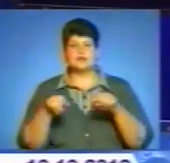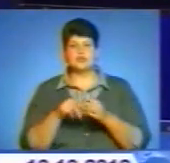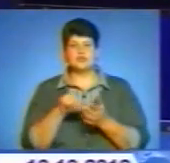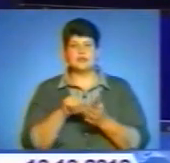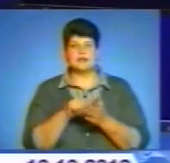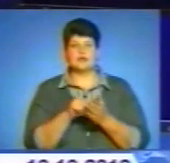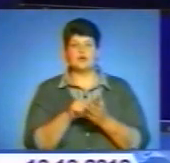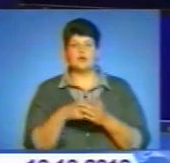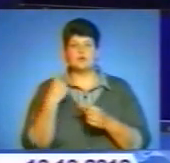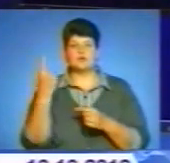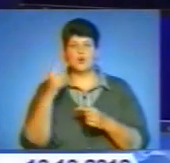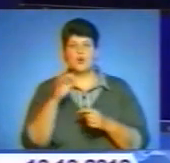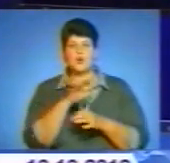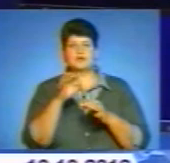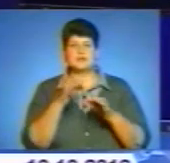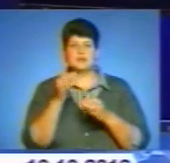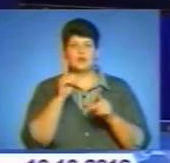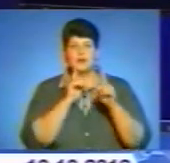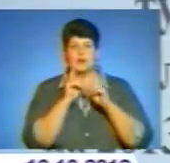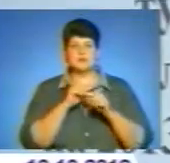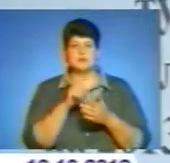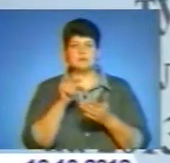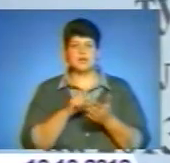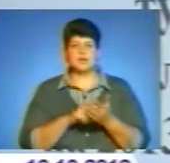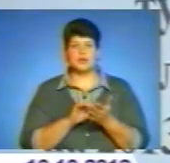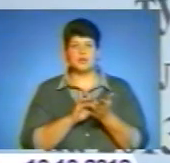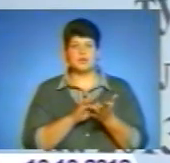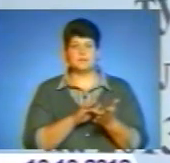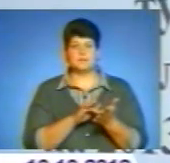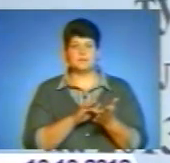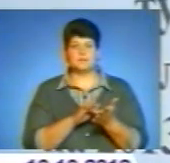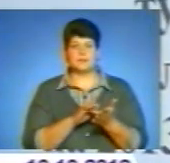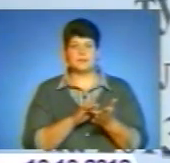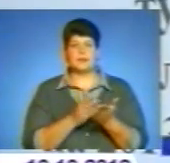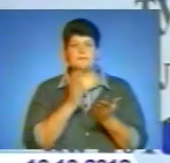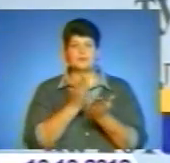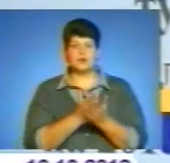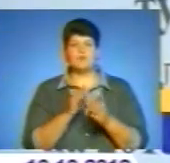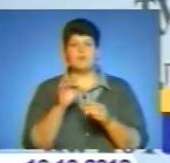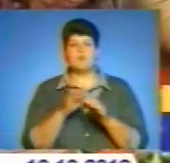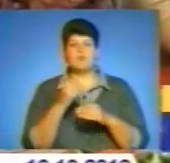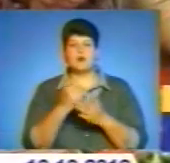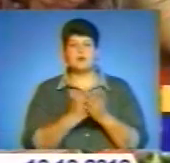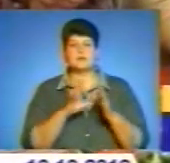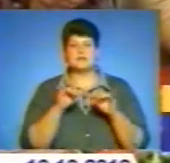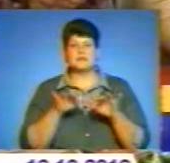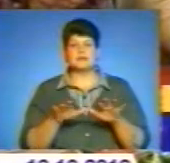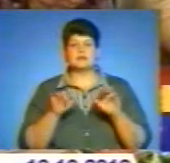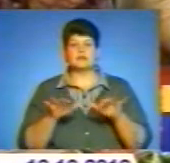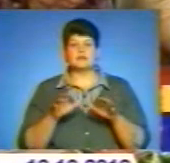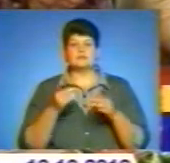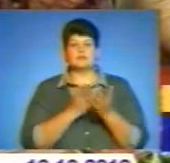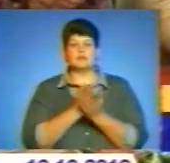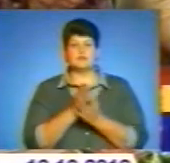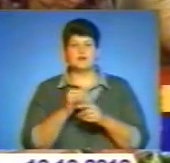засіданні Кругового столу взяли участь представники управління з питань туризму, обласної державної адміністрації, туристичних організацій, члени обласної координаційної ради з